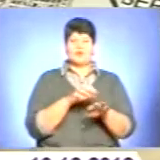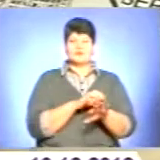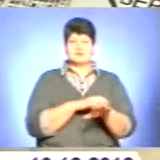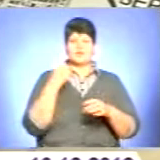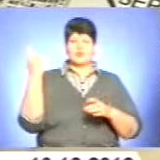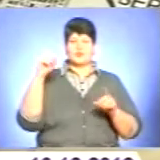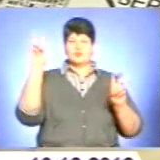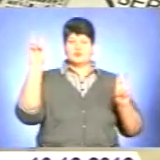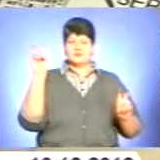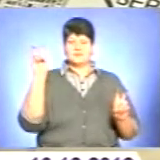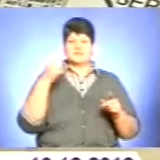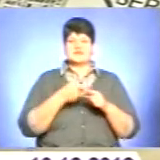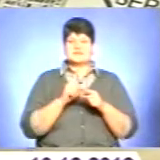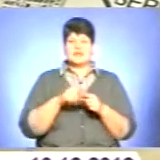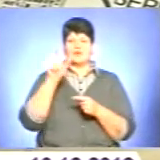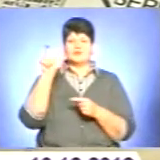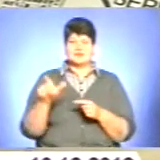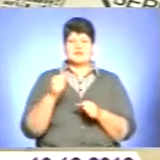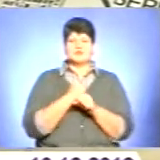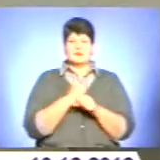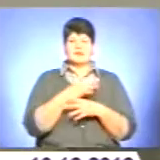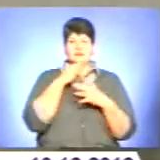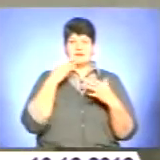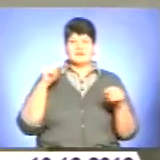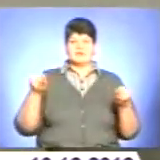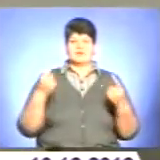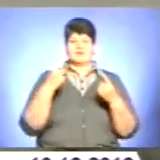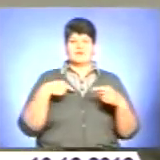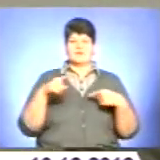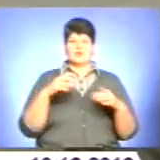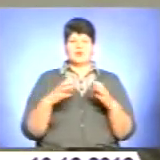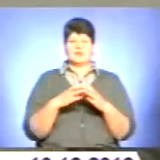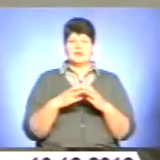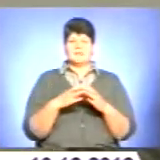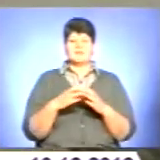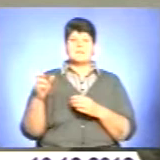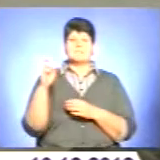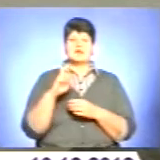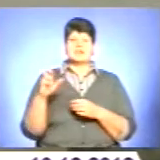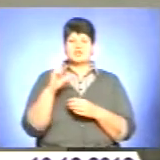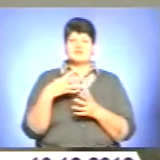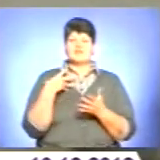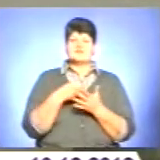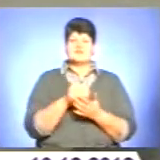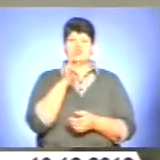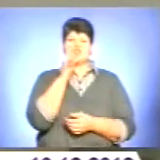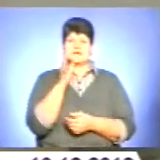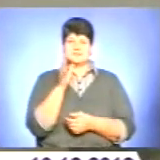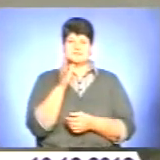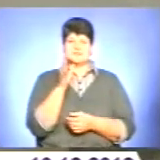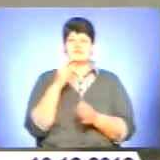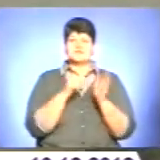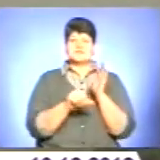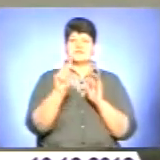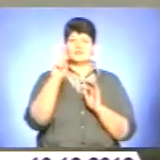Генович, пам'ятає, що цей чоловік зробив для відродження футбольної команди. Бережани в свій час, в 62